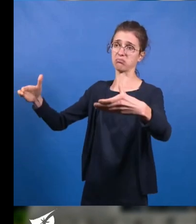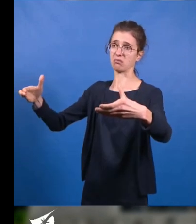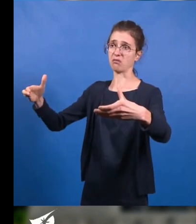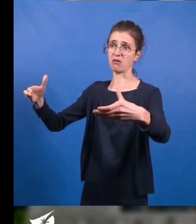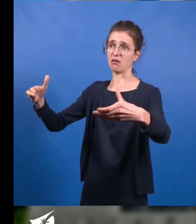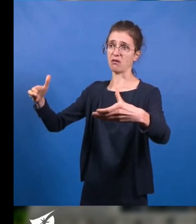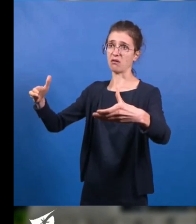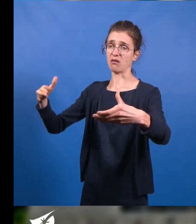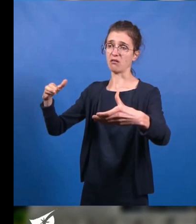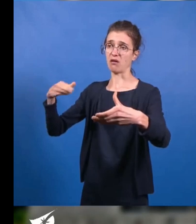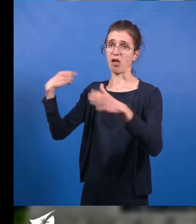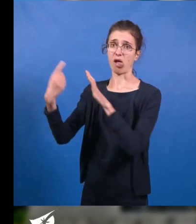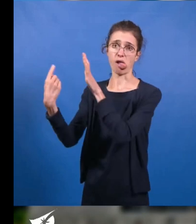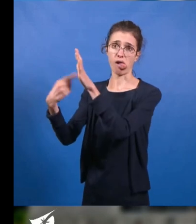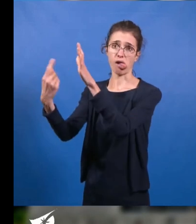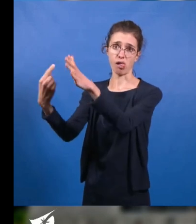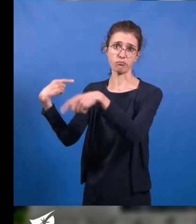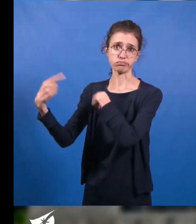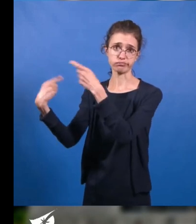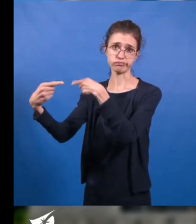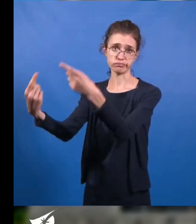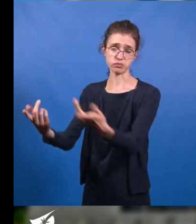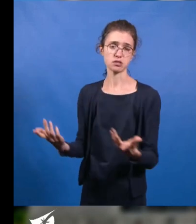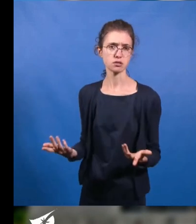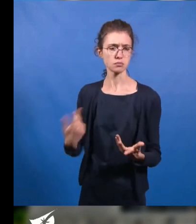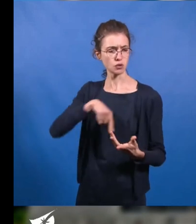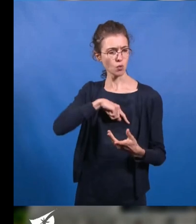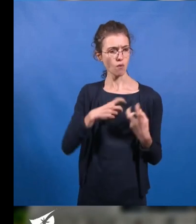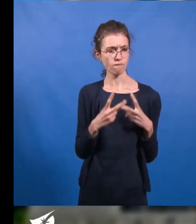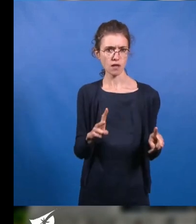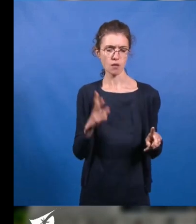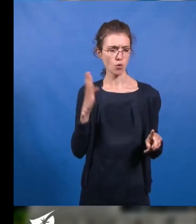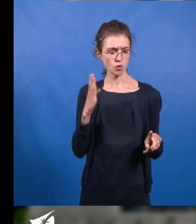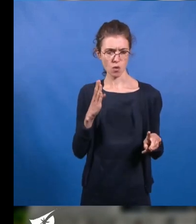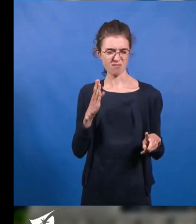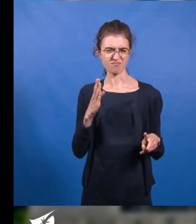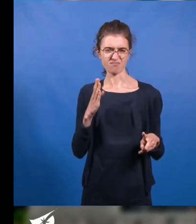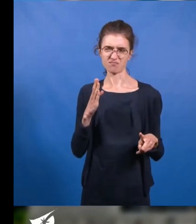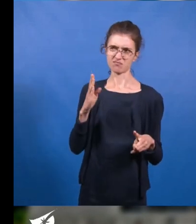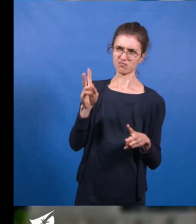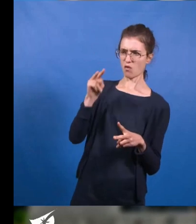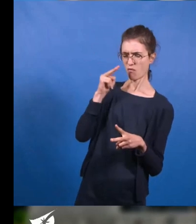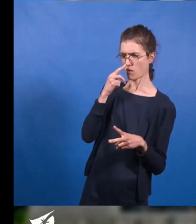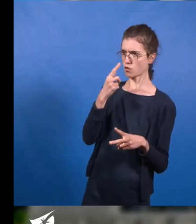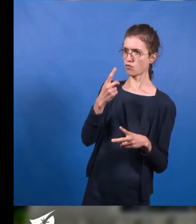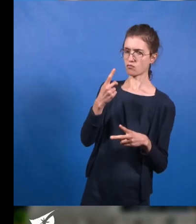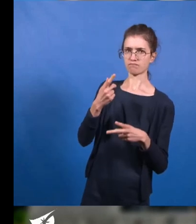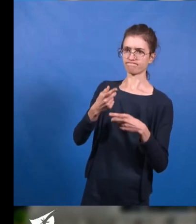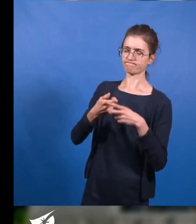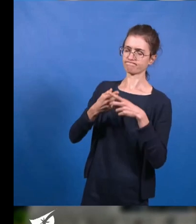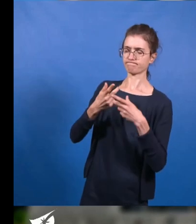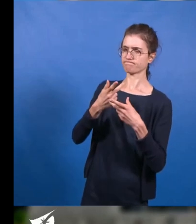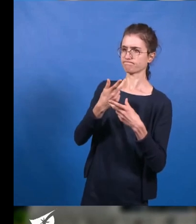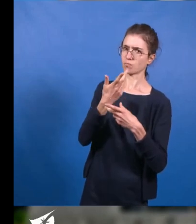Or, nos villes méritent une approche autrement plus engageante et un accueil fondamentalement repensé et apaisé.